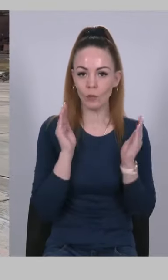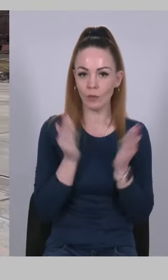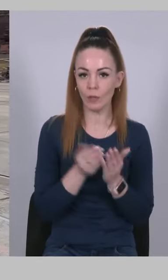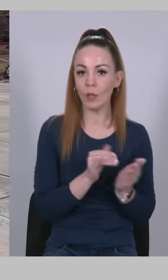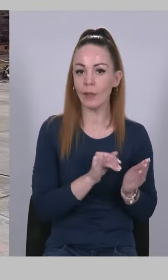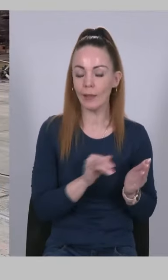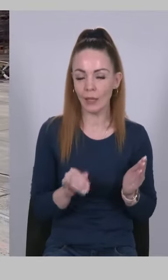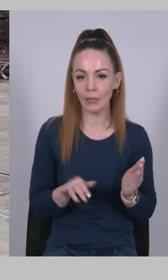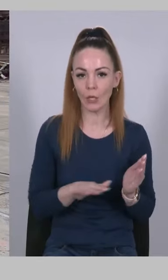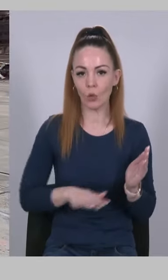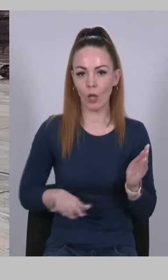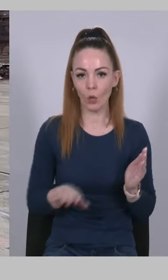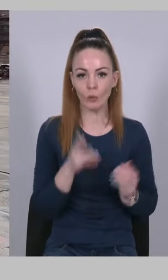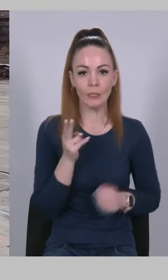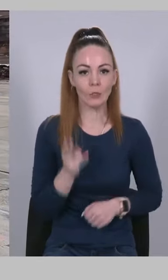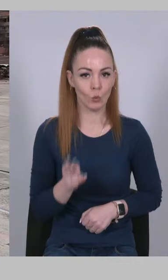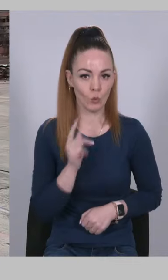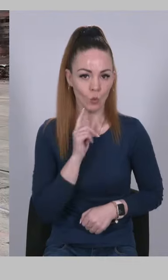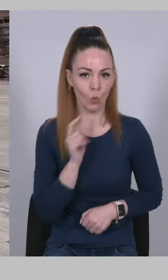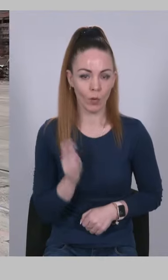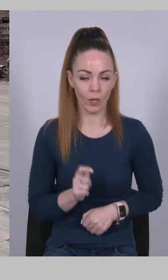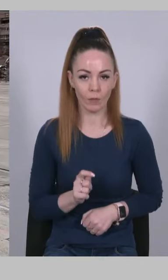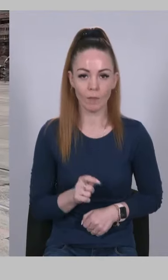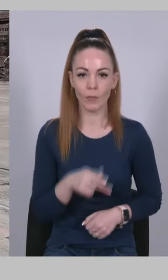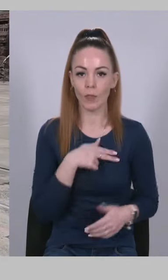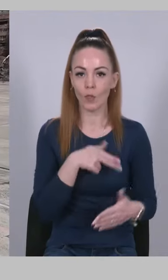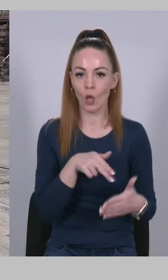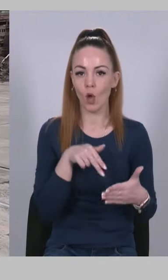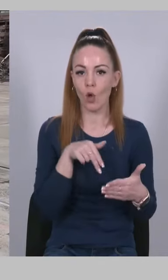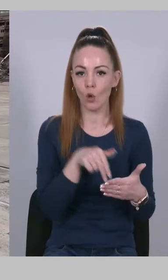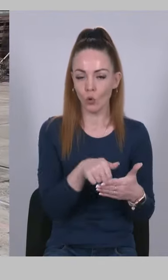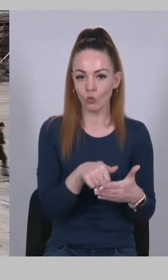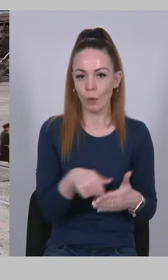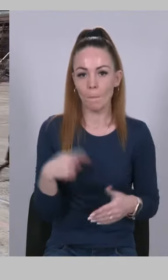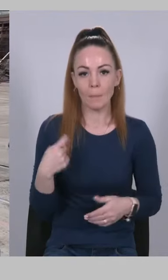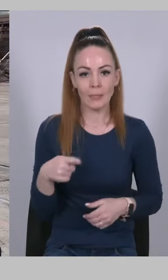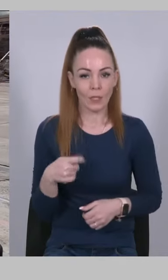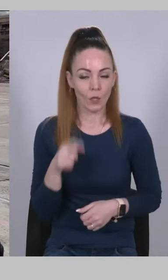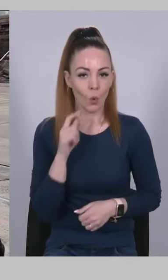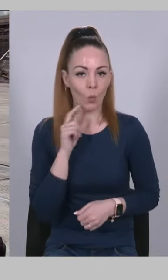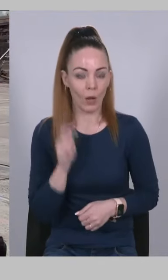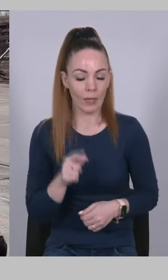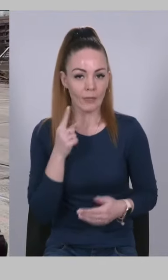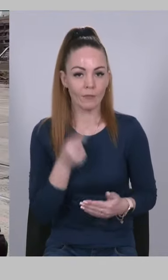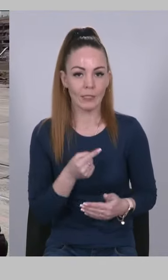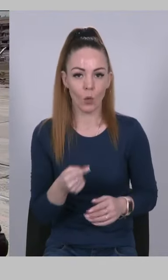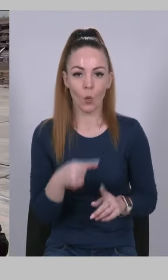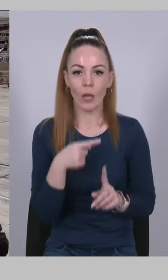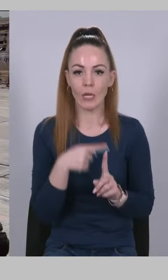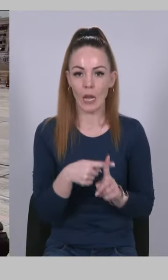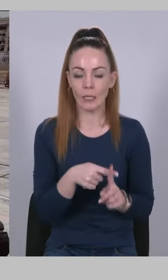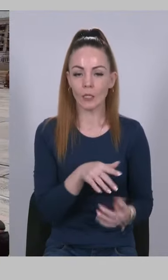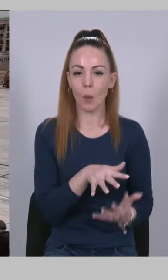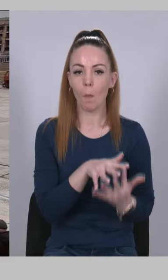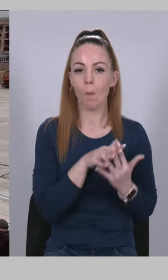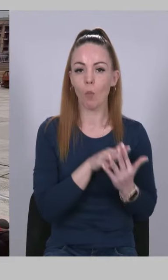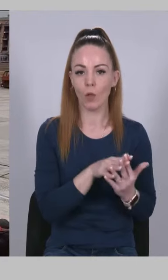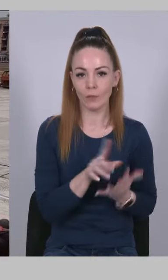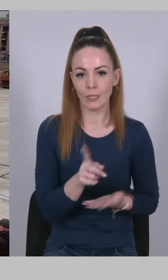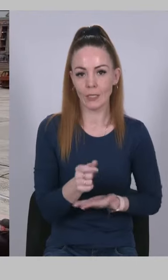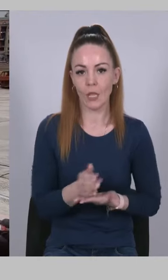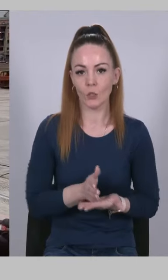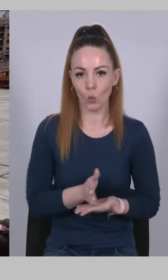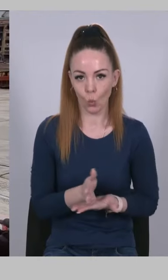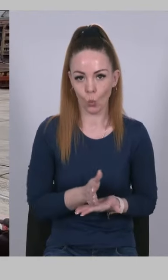та територіальної цілісності України, Нагороджено відзнакою президента України хрест бойових заслуг